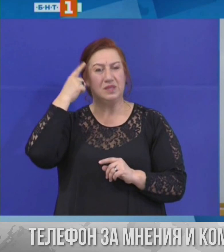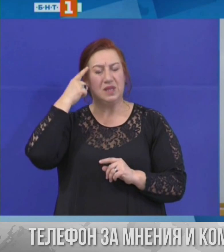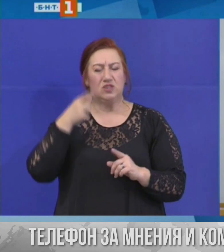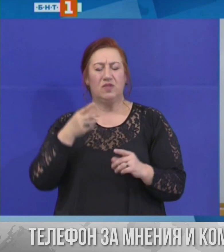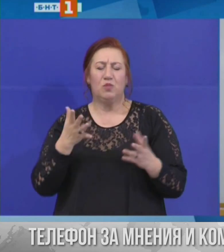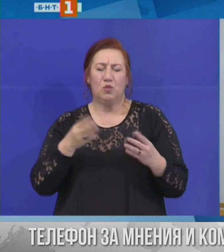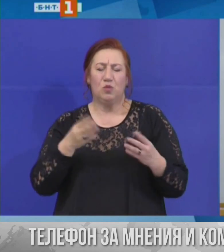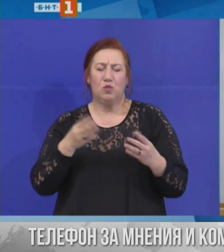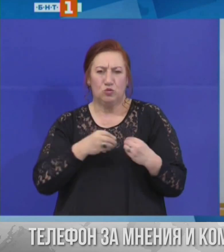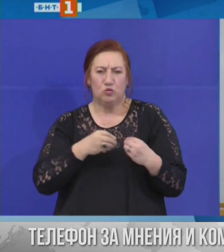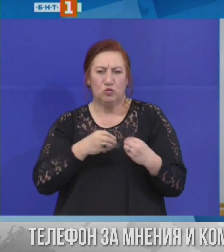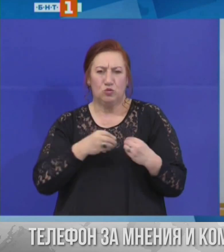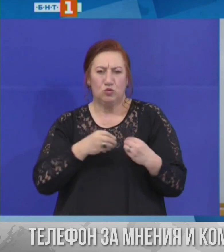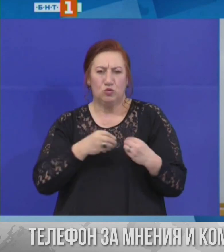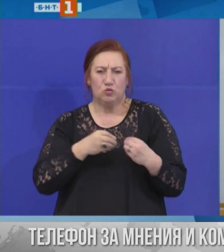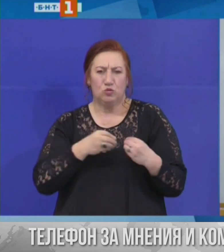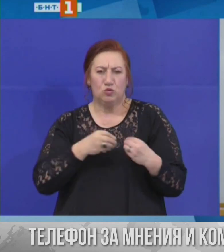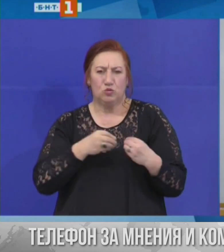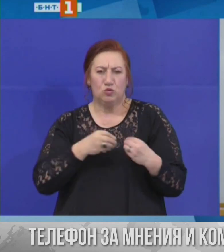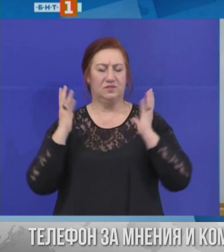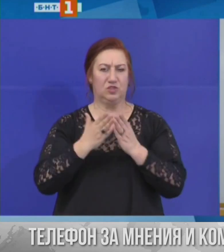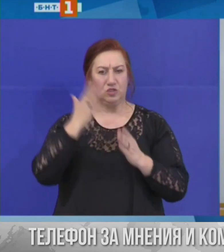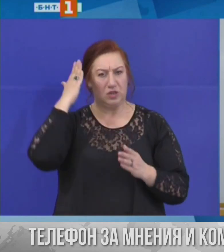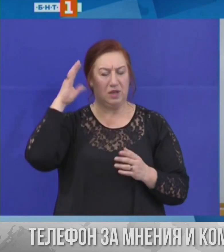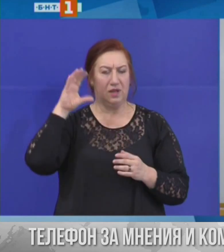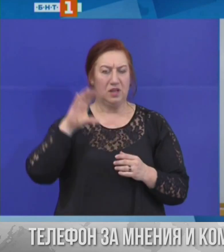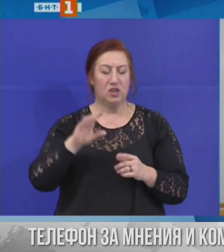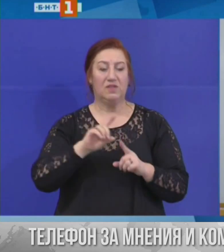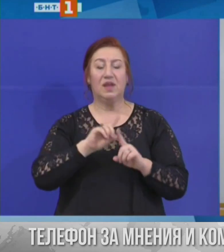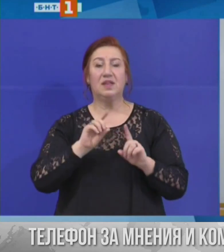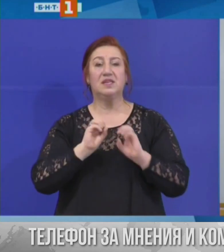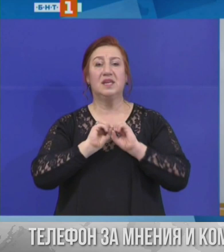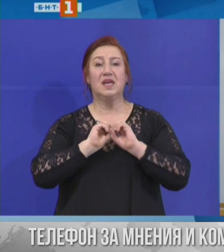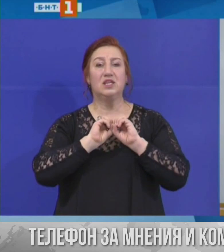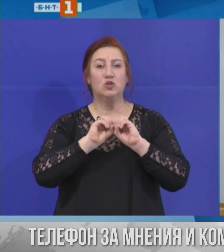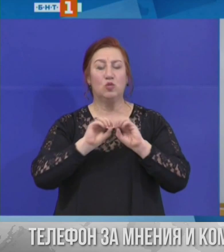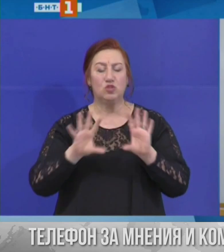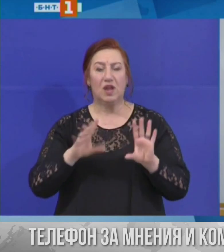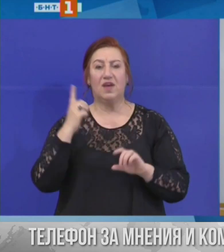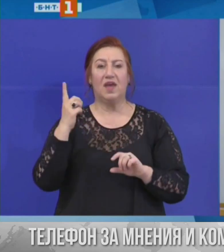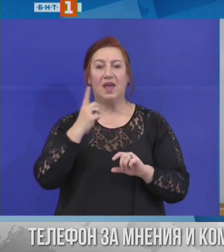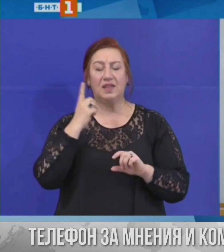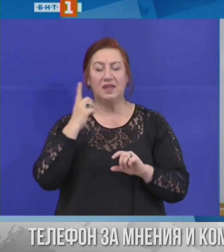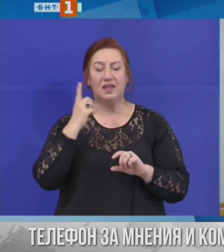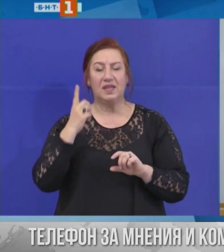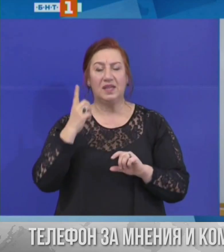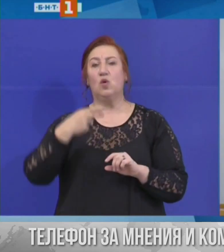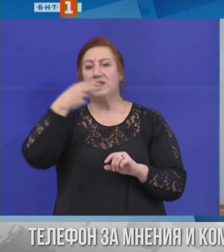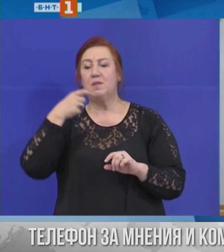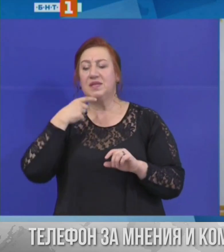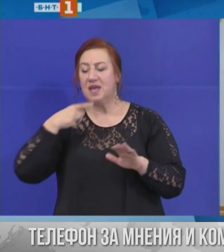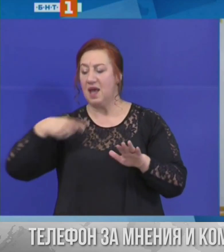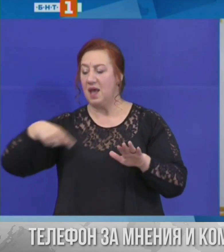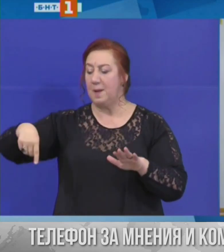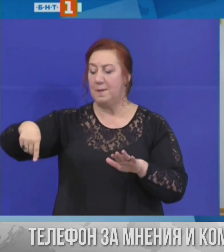чувствителна тема за периферните държави. Не се смущам непрекъснато да поставям темата за периферните държави, защото